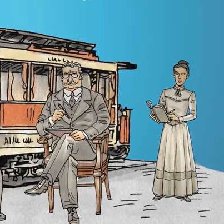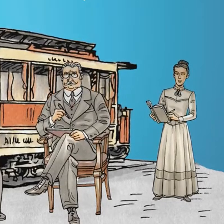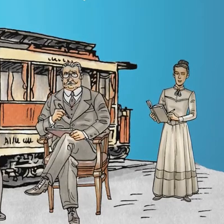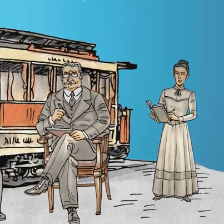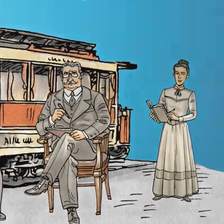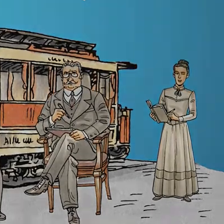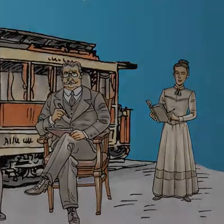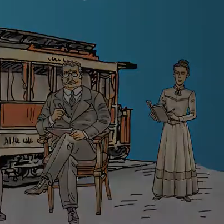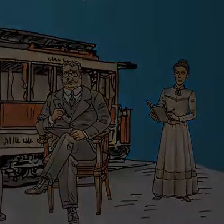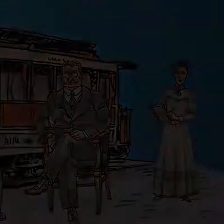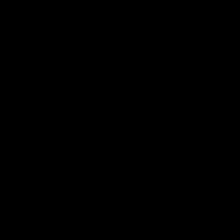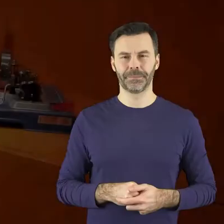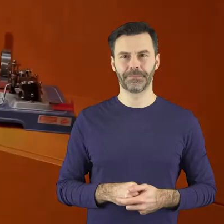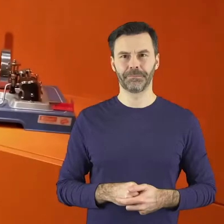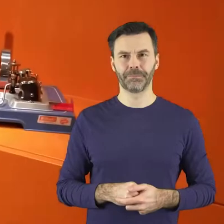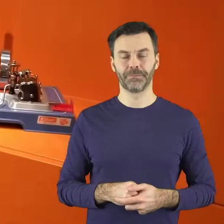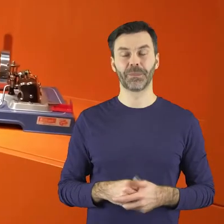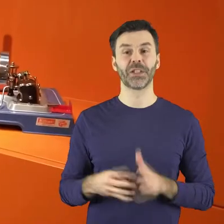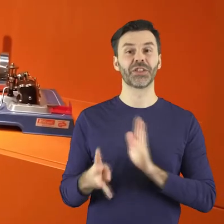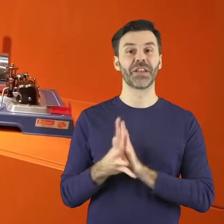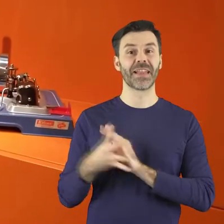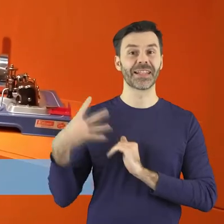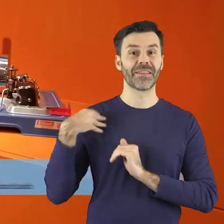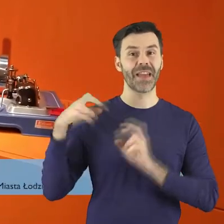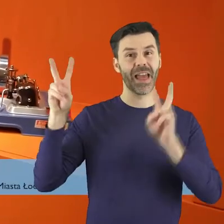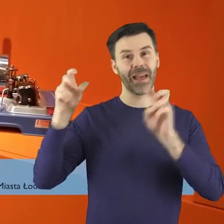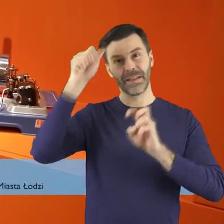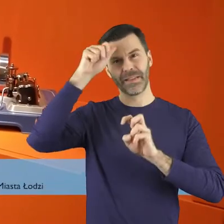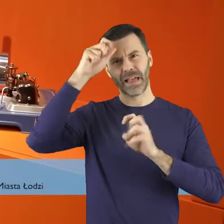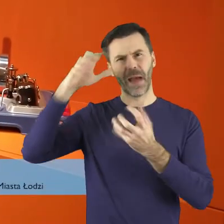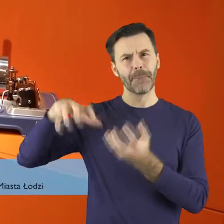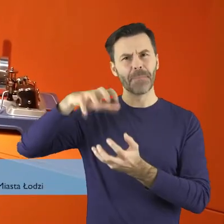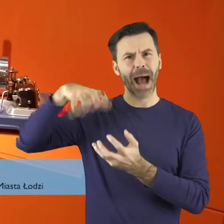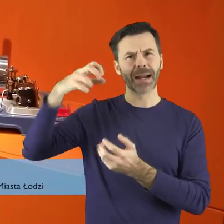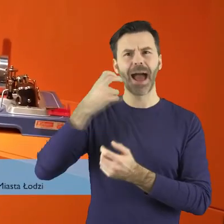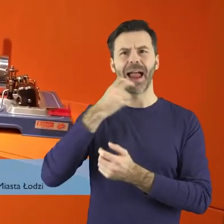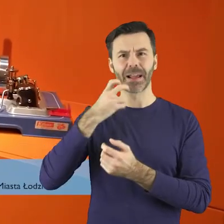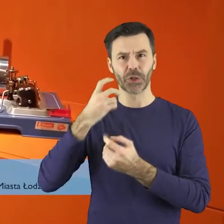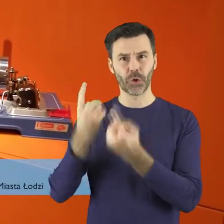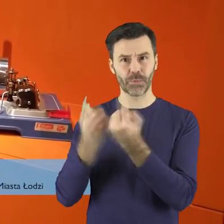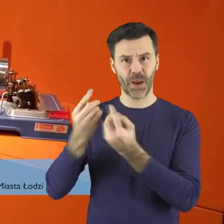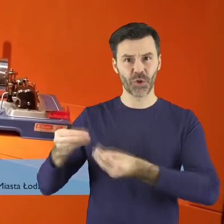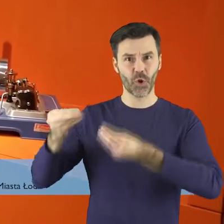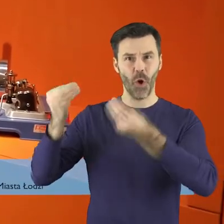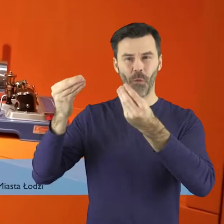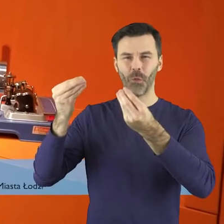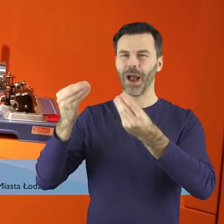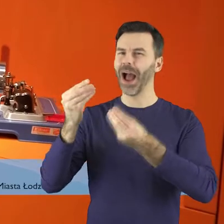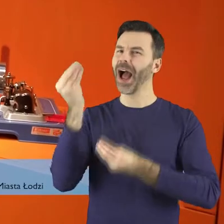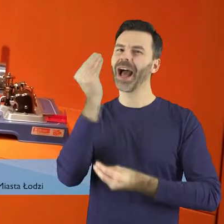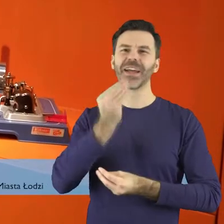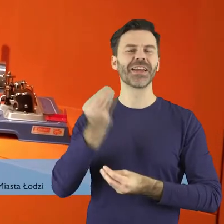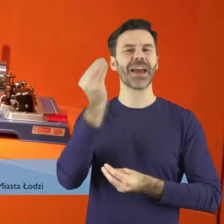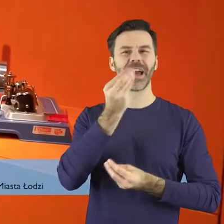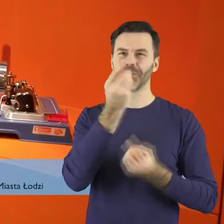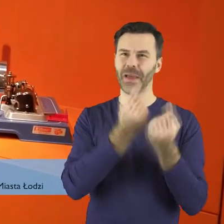Muzyka Choć stulecie XIX nazywane jest wiekiem pary i elektryczności, rozwinęły się w tym